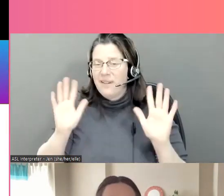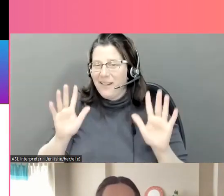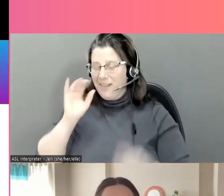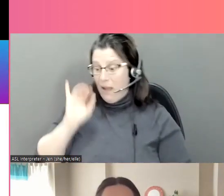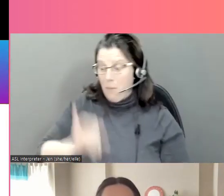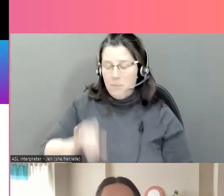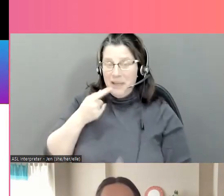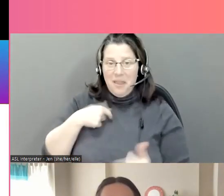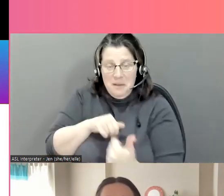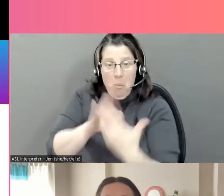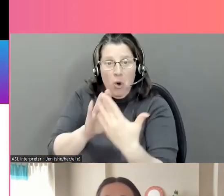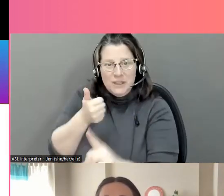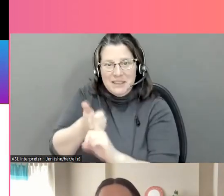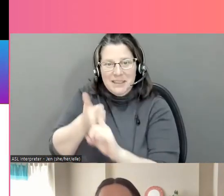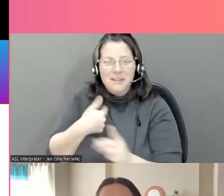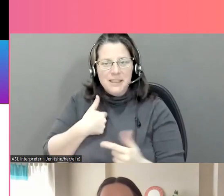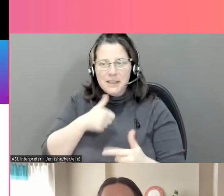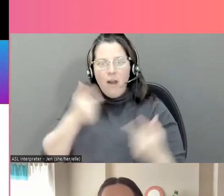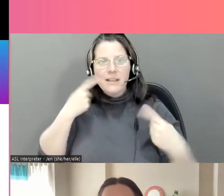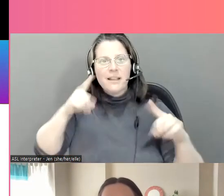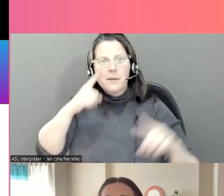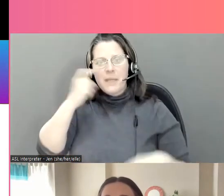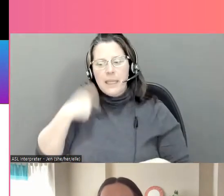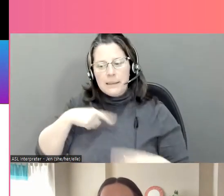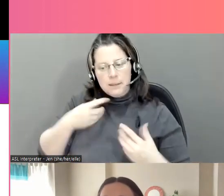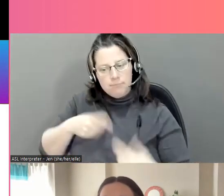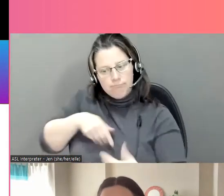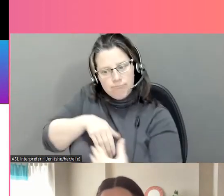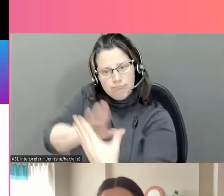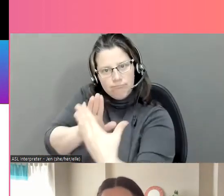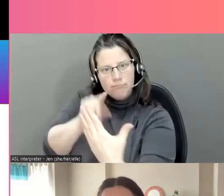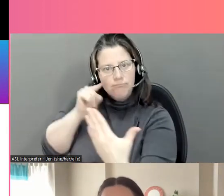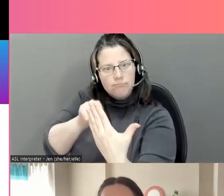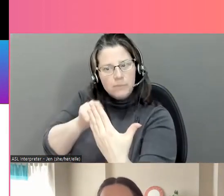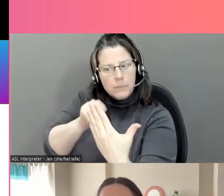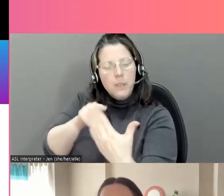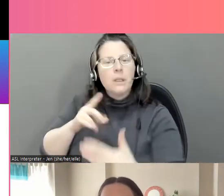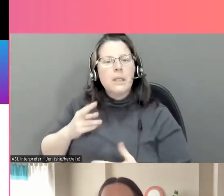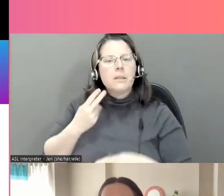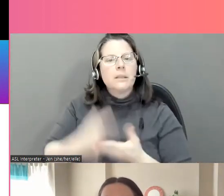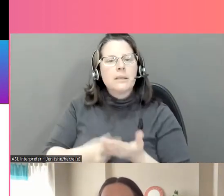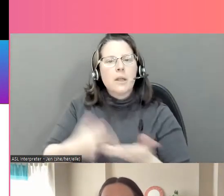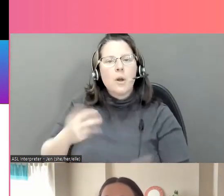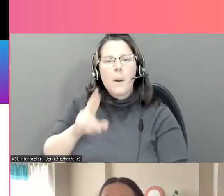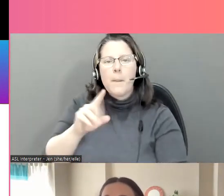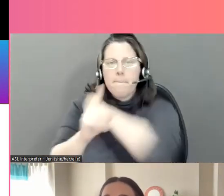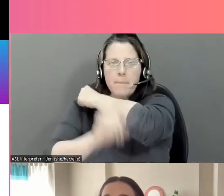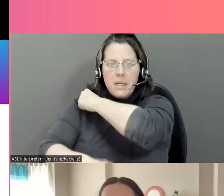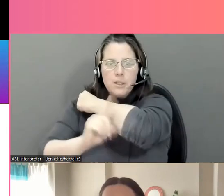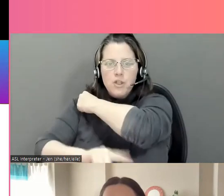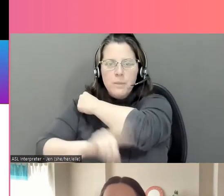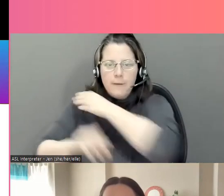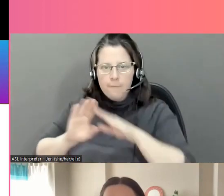Cette approche ne fonctionne pas car nous nous concentrons seulement sur le risque de la punition.